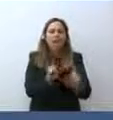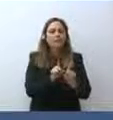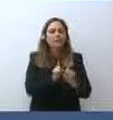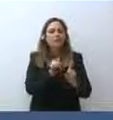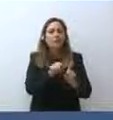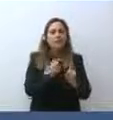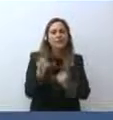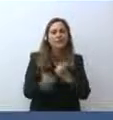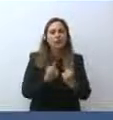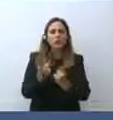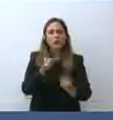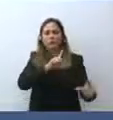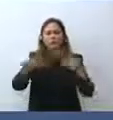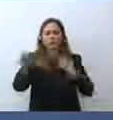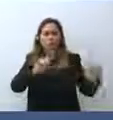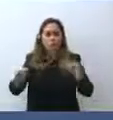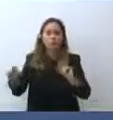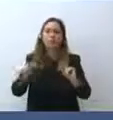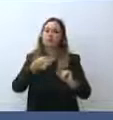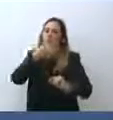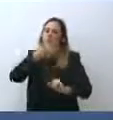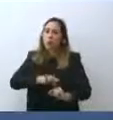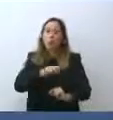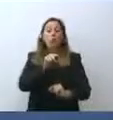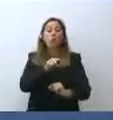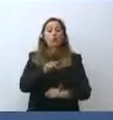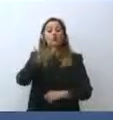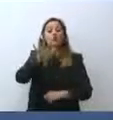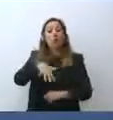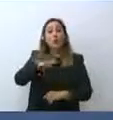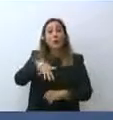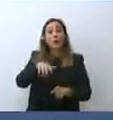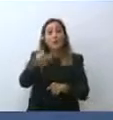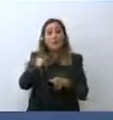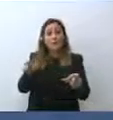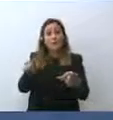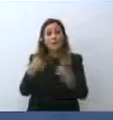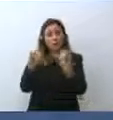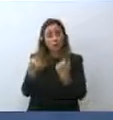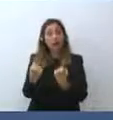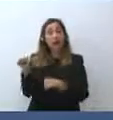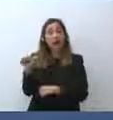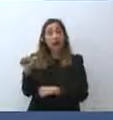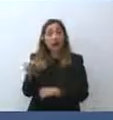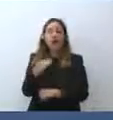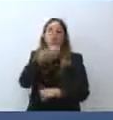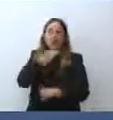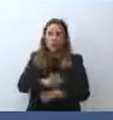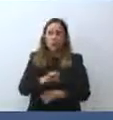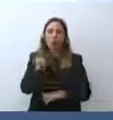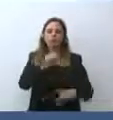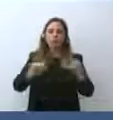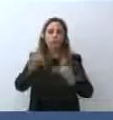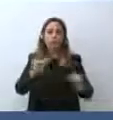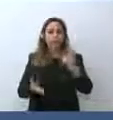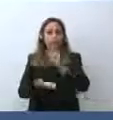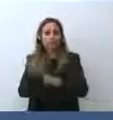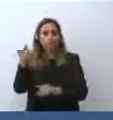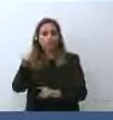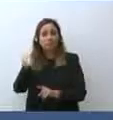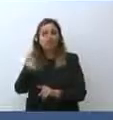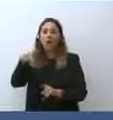sono riusciti a portare fuori dall'Afghanistan 5.000 afghani che ora sono in corso di